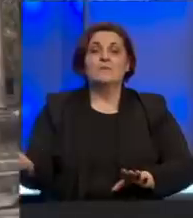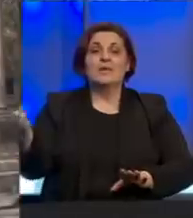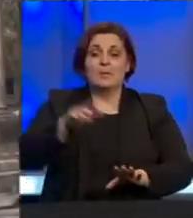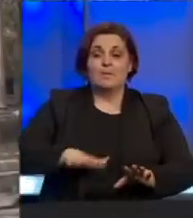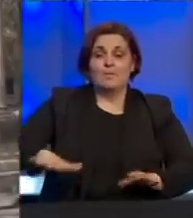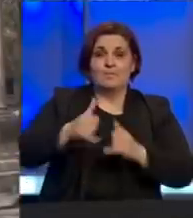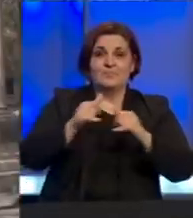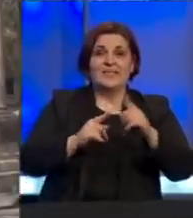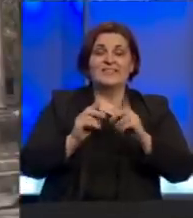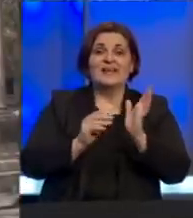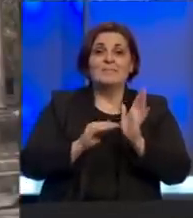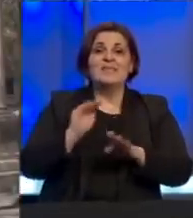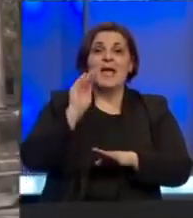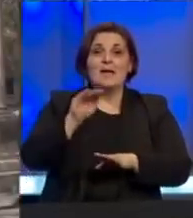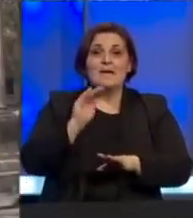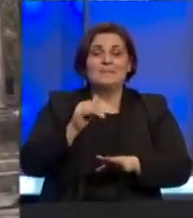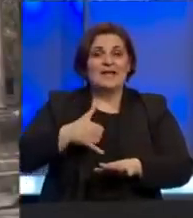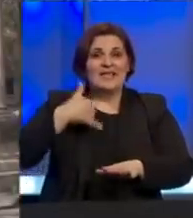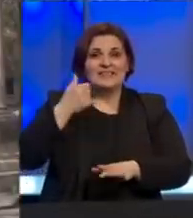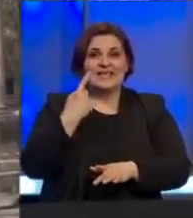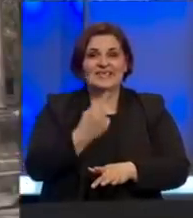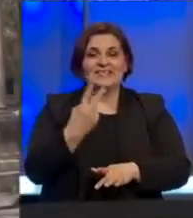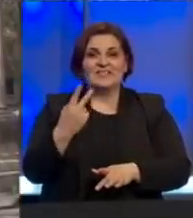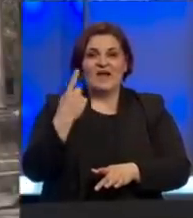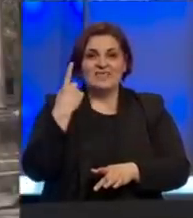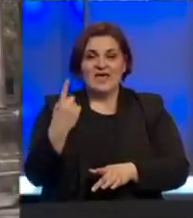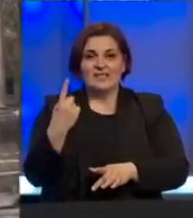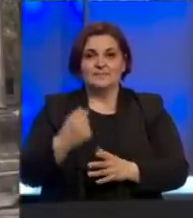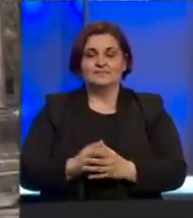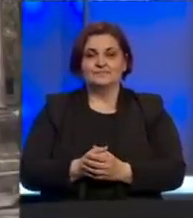na područje grada Trebinja prijavi na telefon 121.